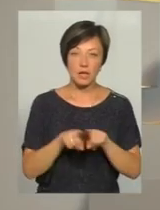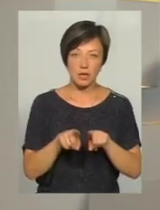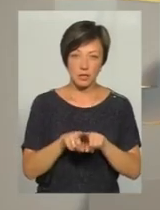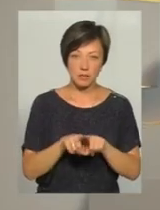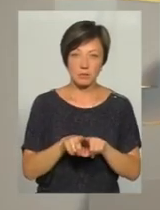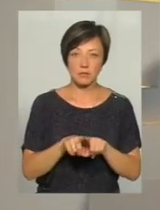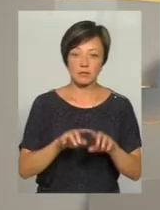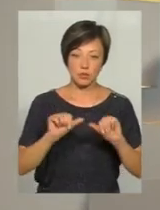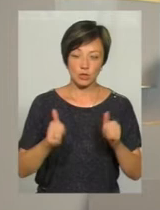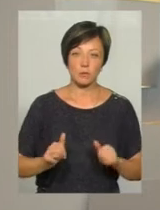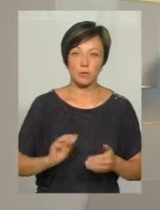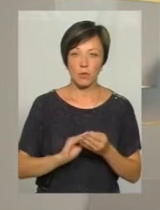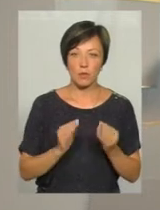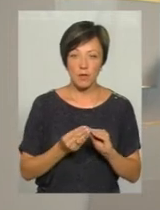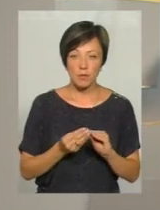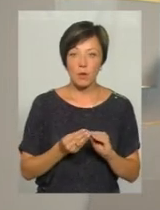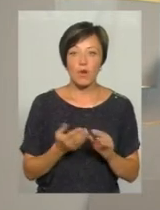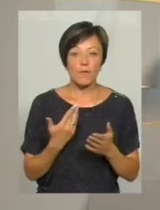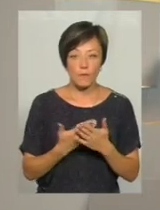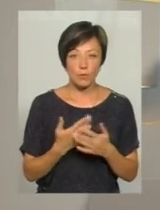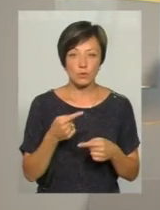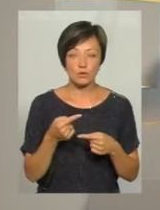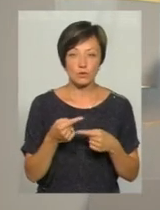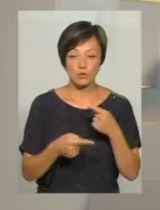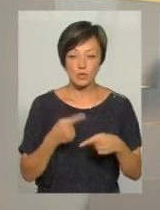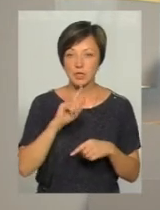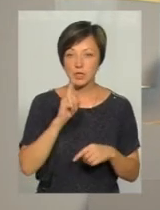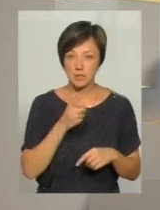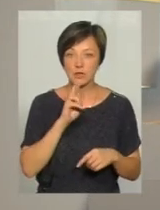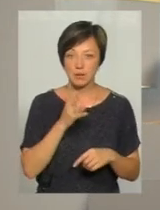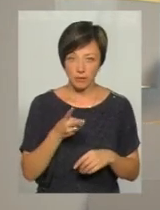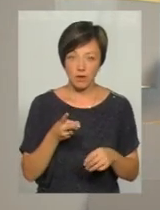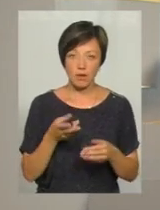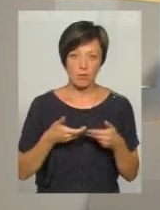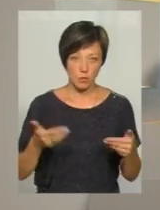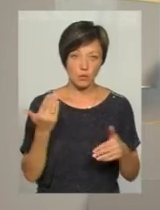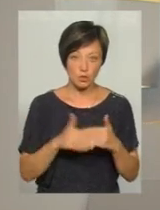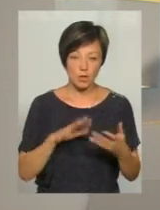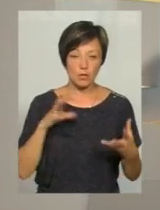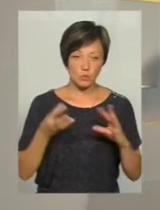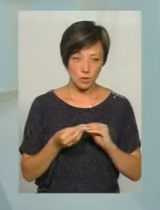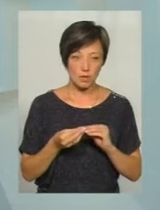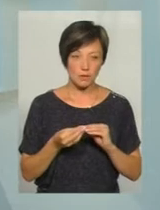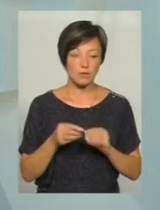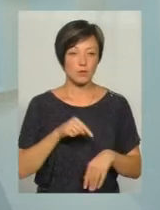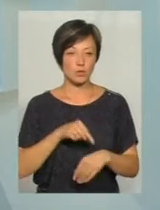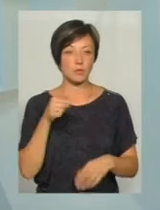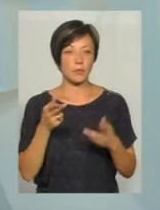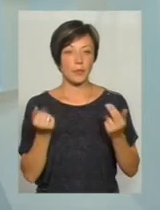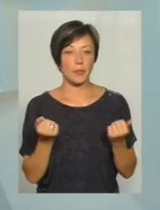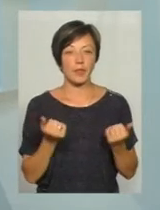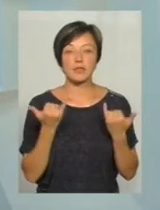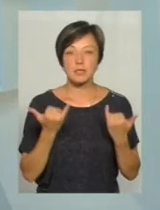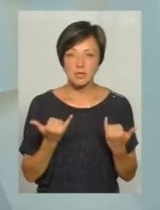таку проблему. Тобто через рік-два ми вже результати відчуємо. Якщо зараз відбувається, то якщо